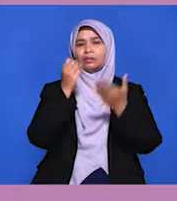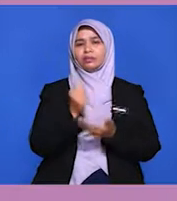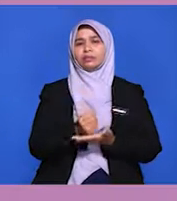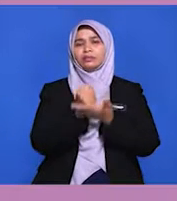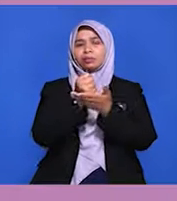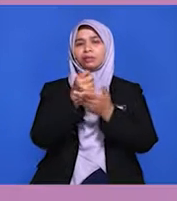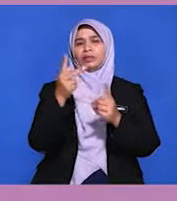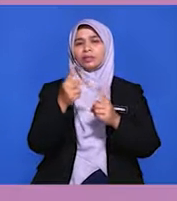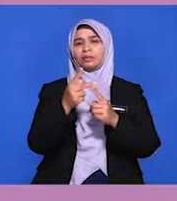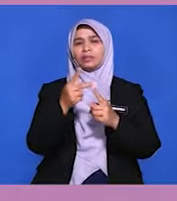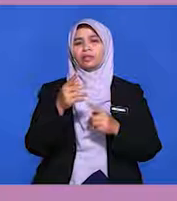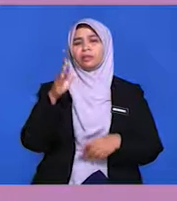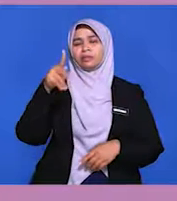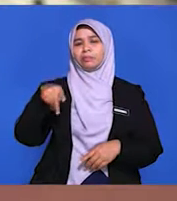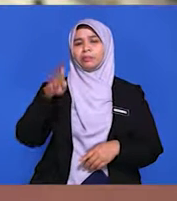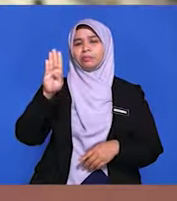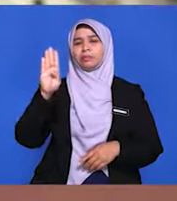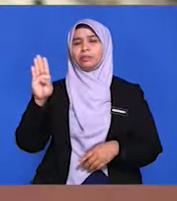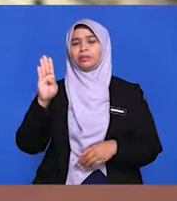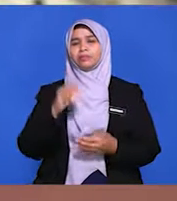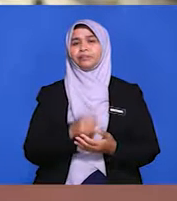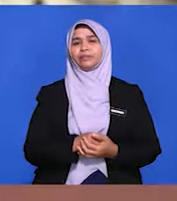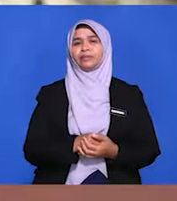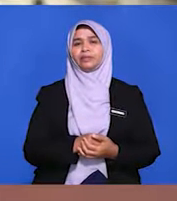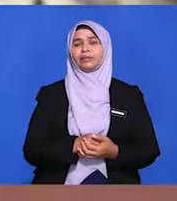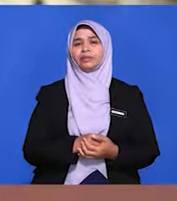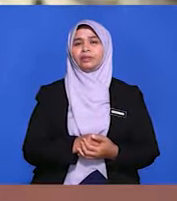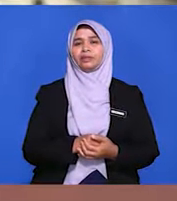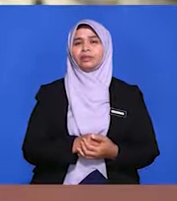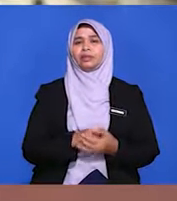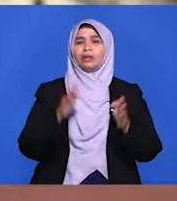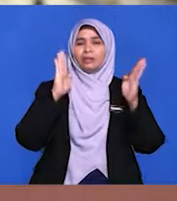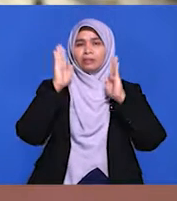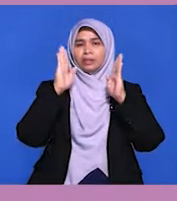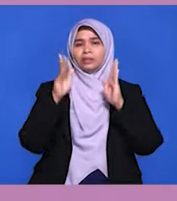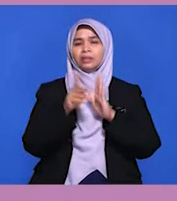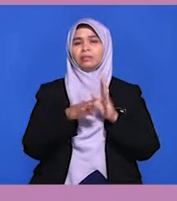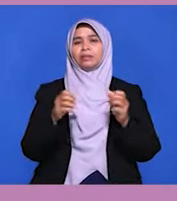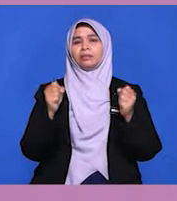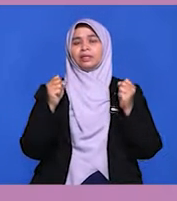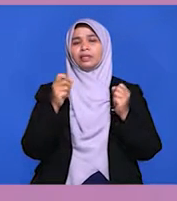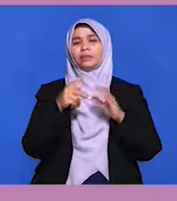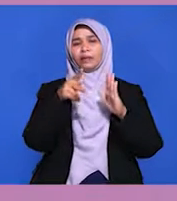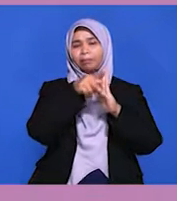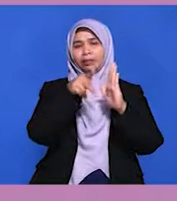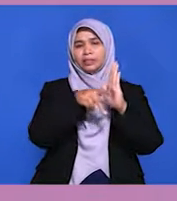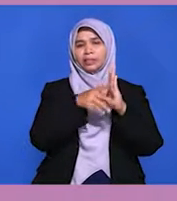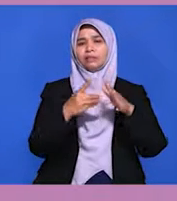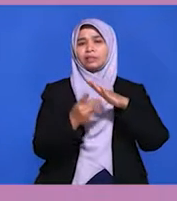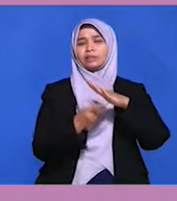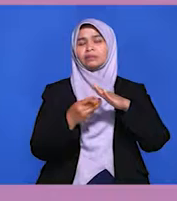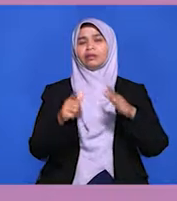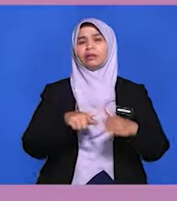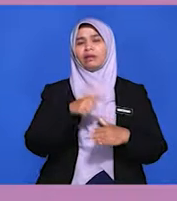-agensi PBB. Baiklah pelajar, Malaysia berpegang kepada prinsip dasar luar negara.